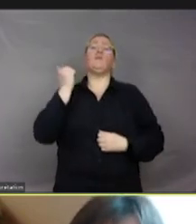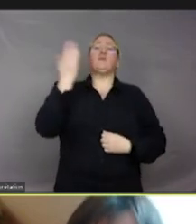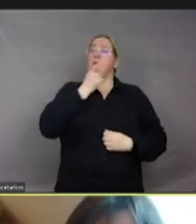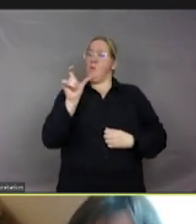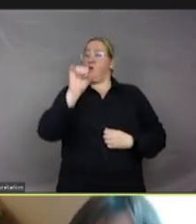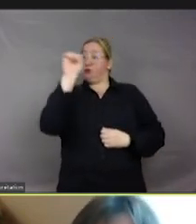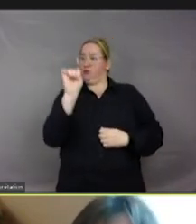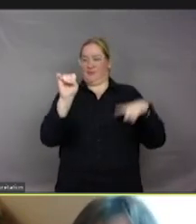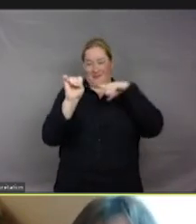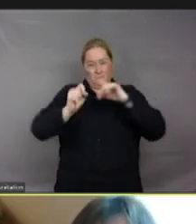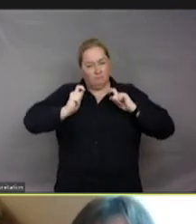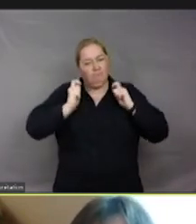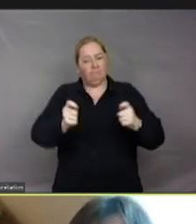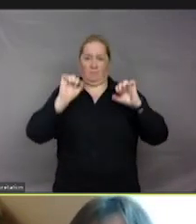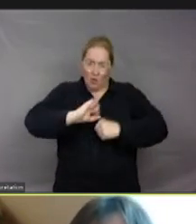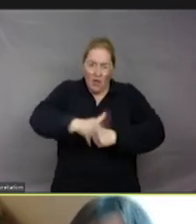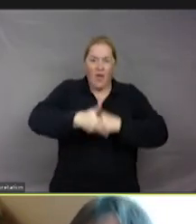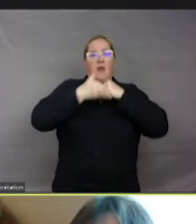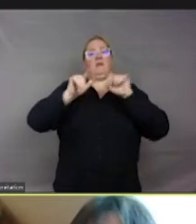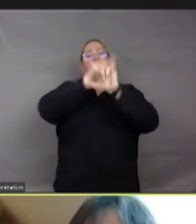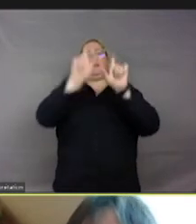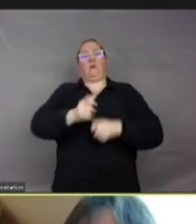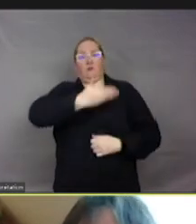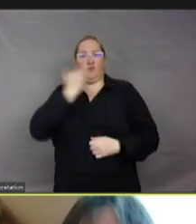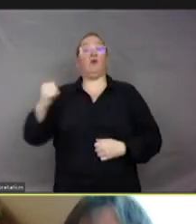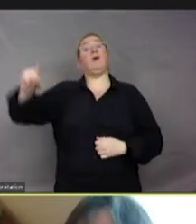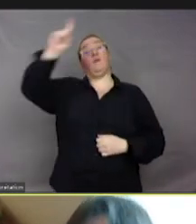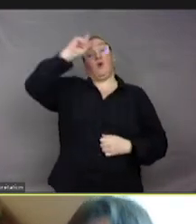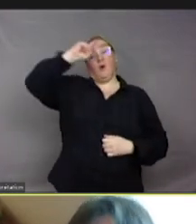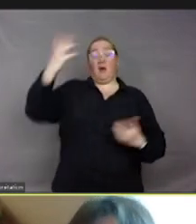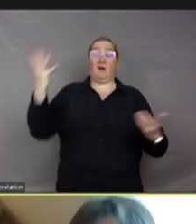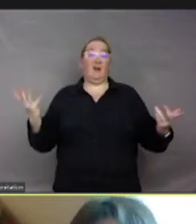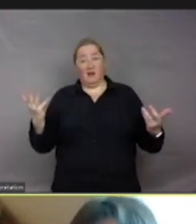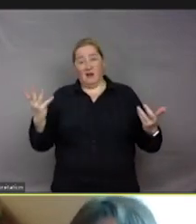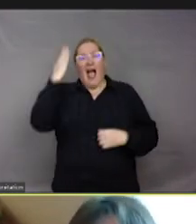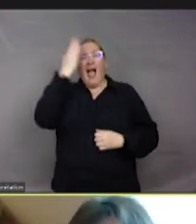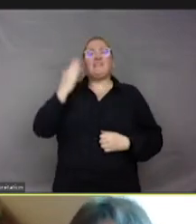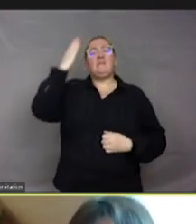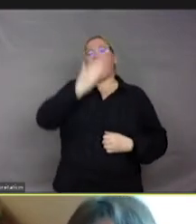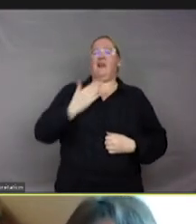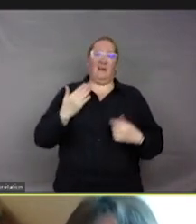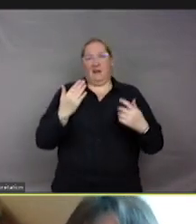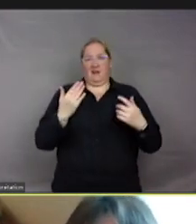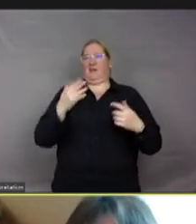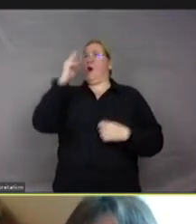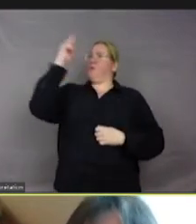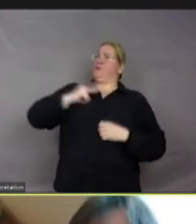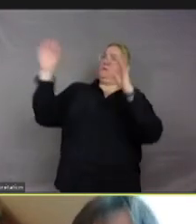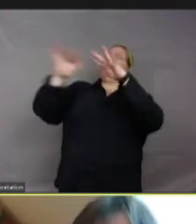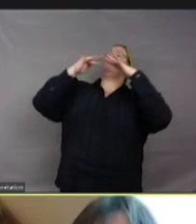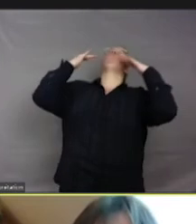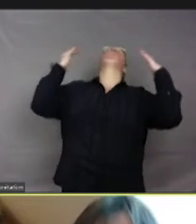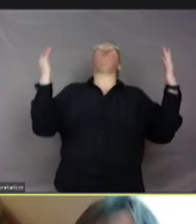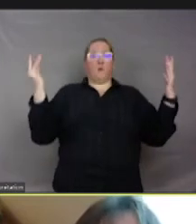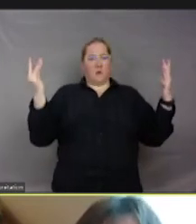sûr y contribuer, puisque un animal qui souffre à cause de la pollution plastique dans les mers